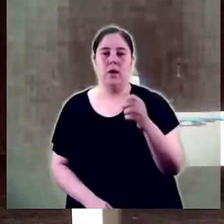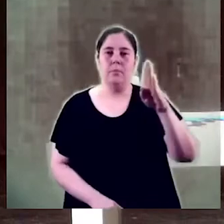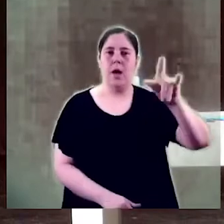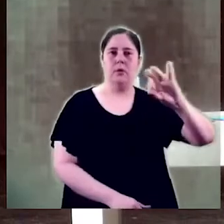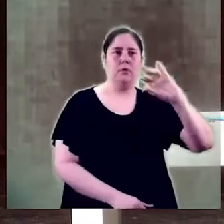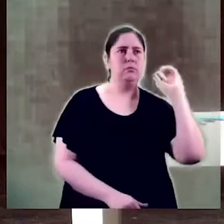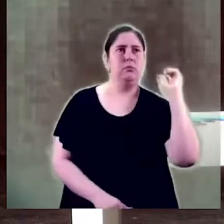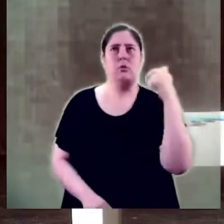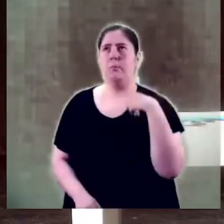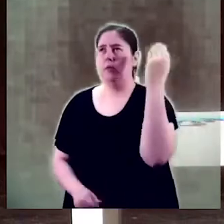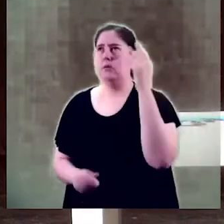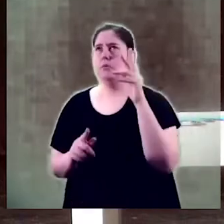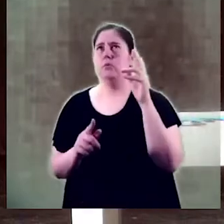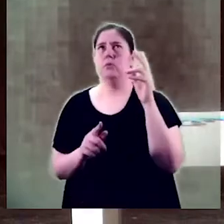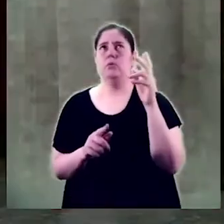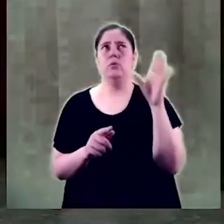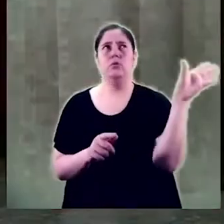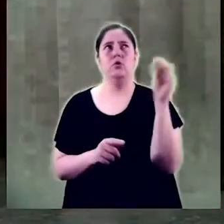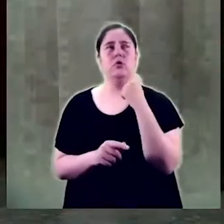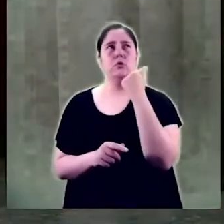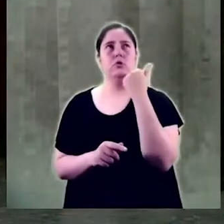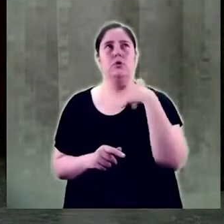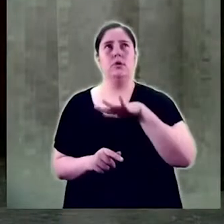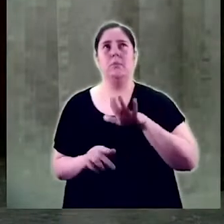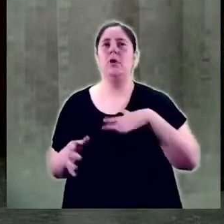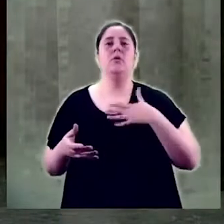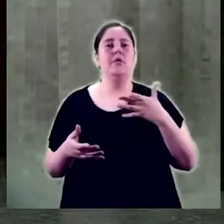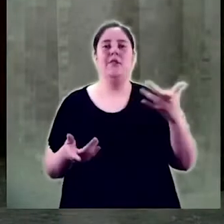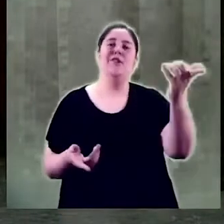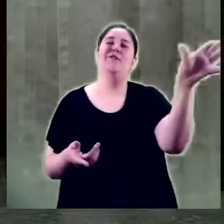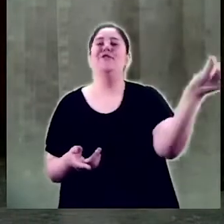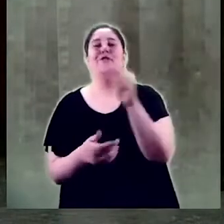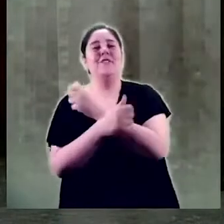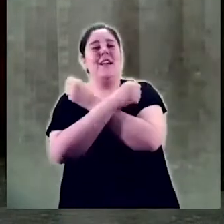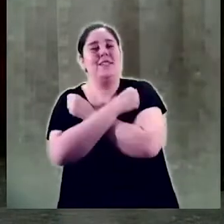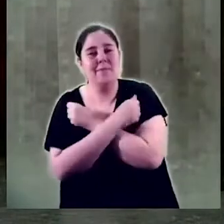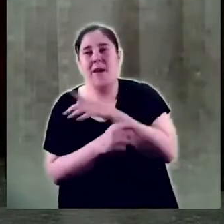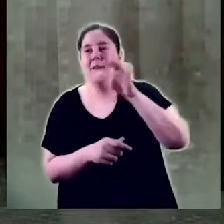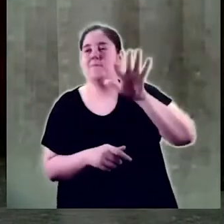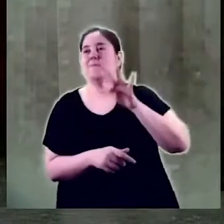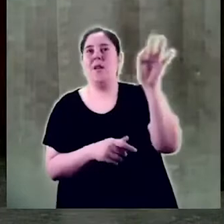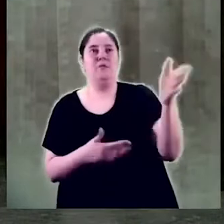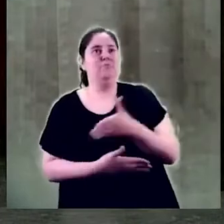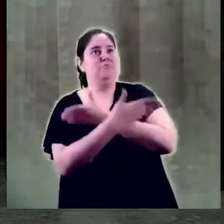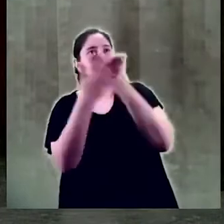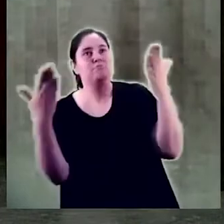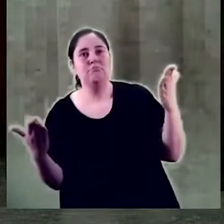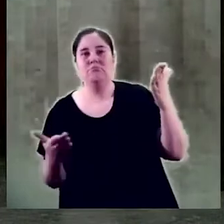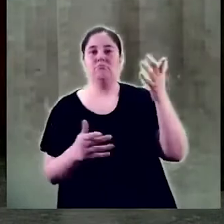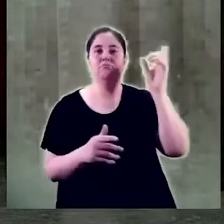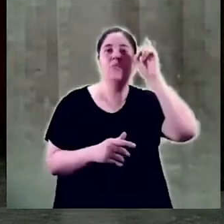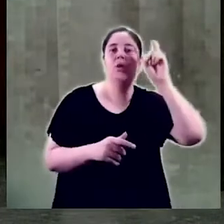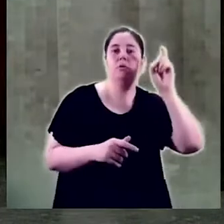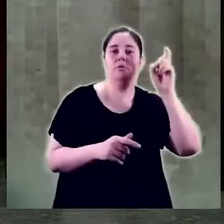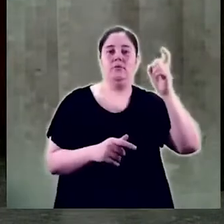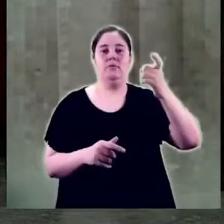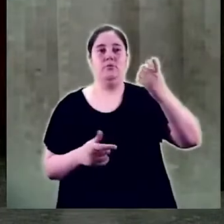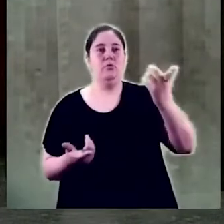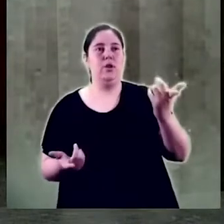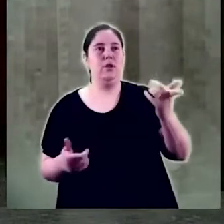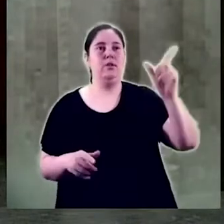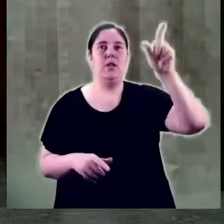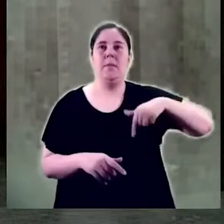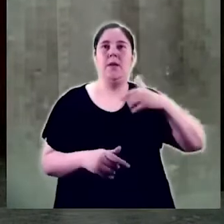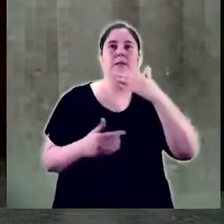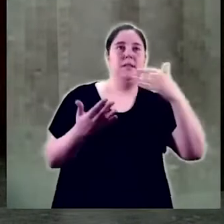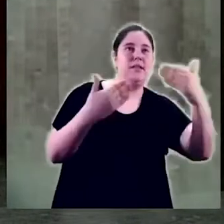que no em deixi ningú, bé, si no, us estimem igual, també a totes les docents que ens han anat acompanyant, per parlar també de nosaltres al vídeo i a